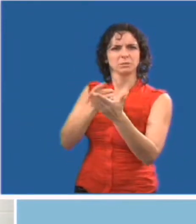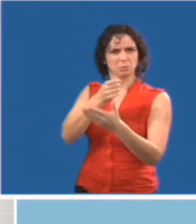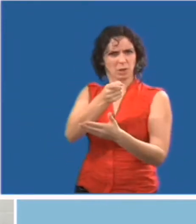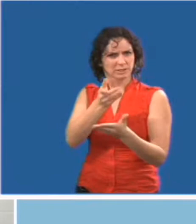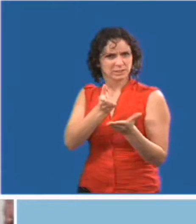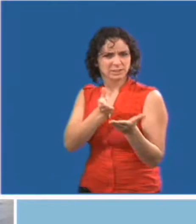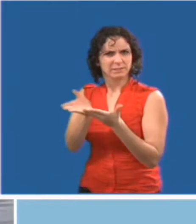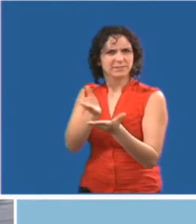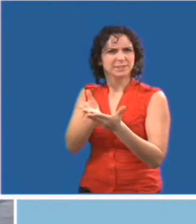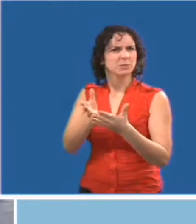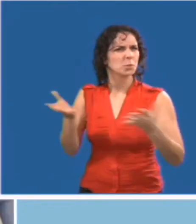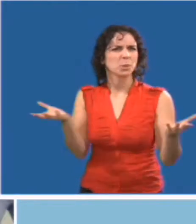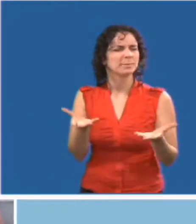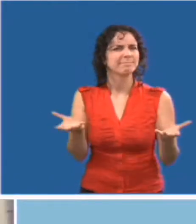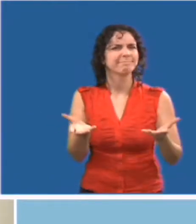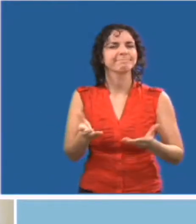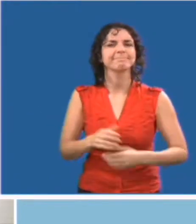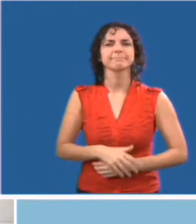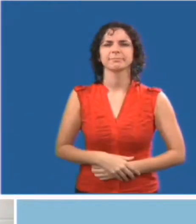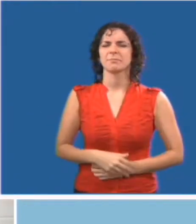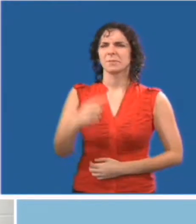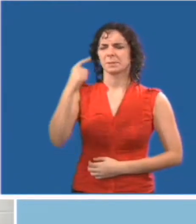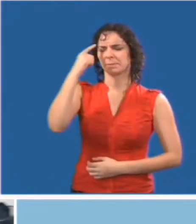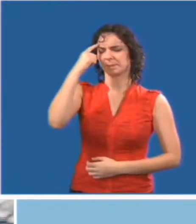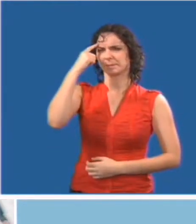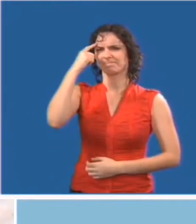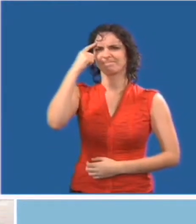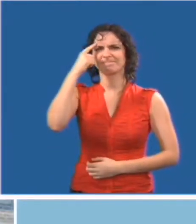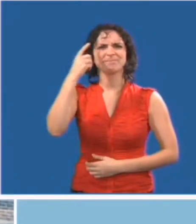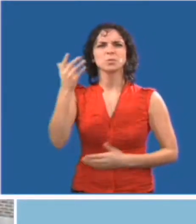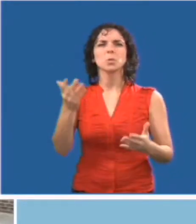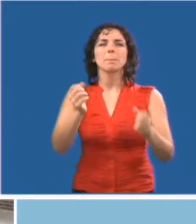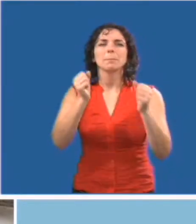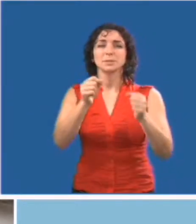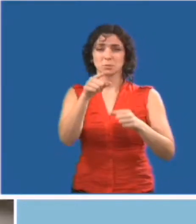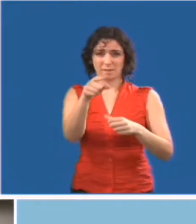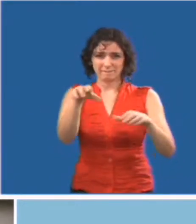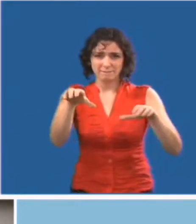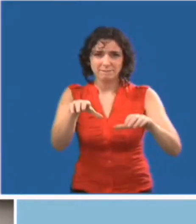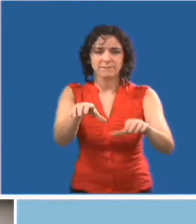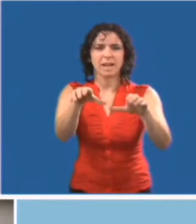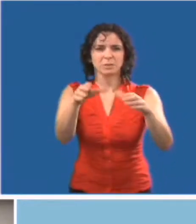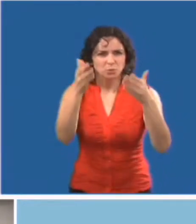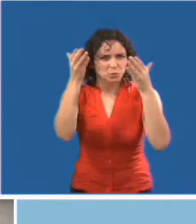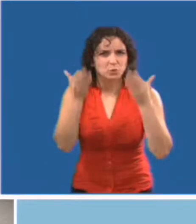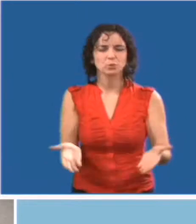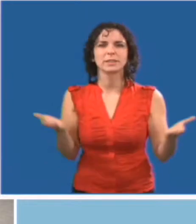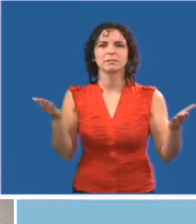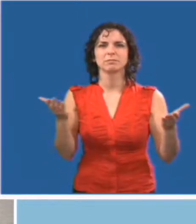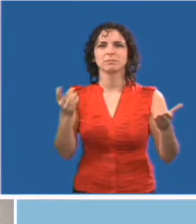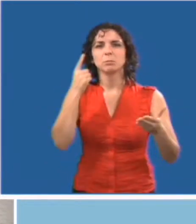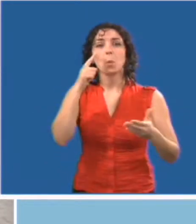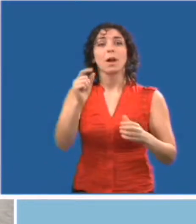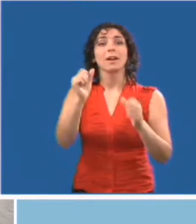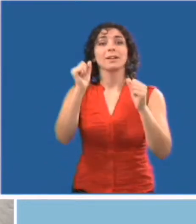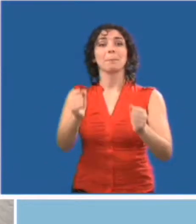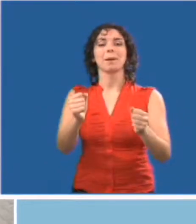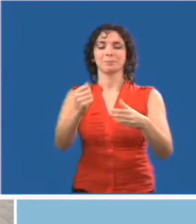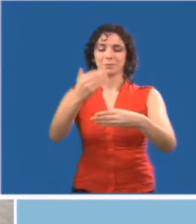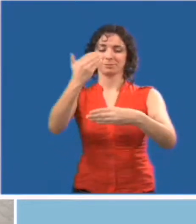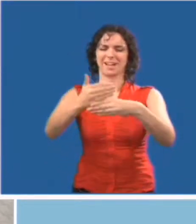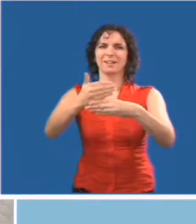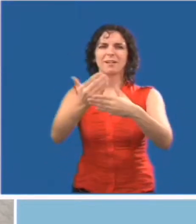population en général. Pensez à un geste que vous pourriez poser dès maintenant